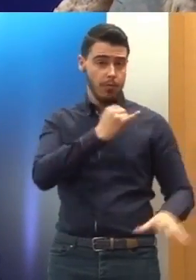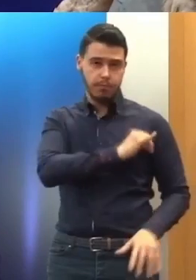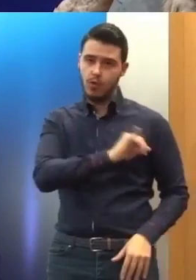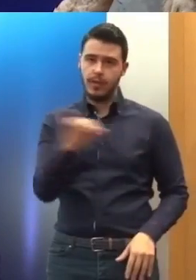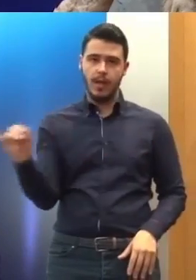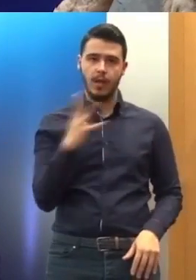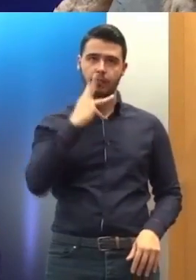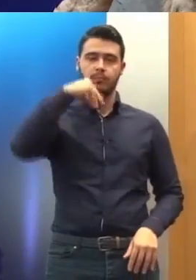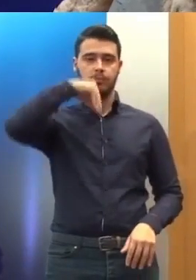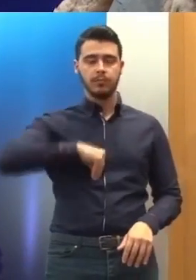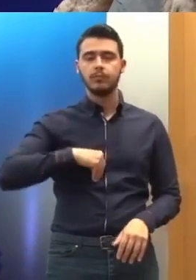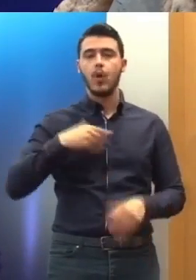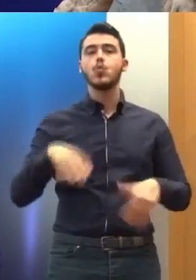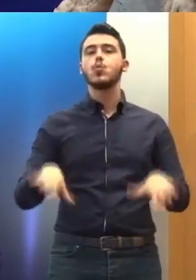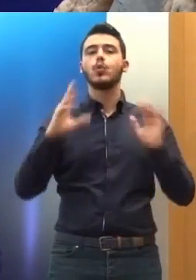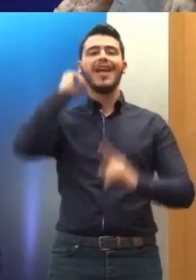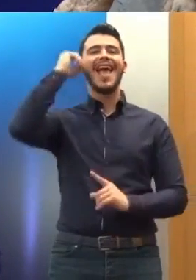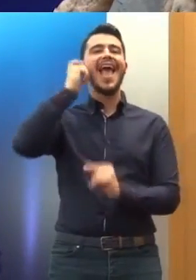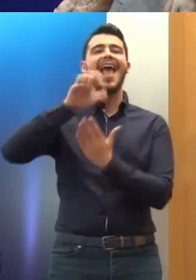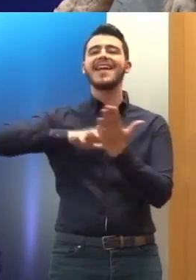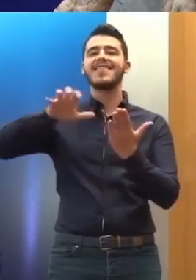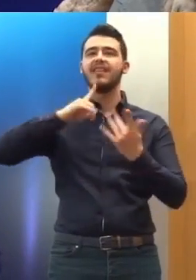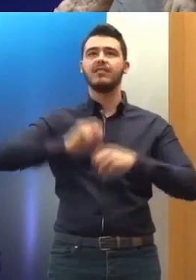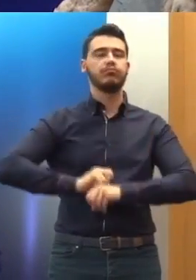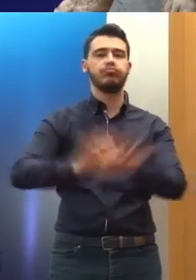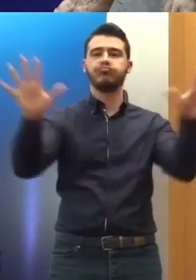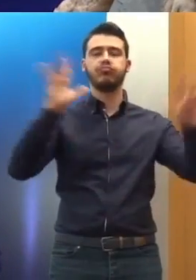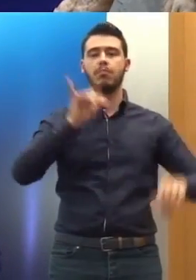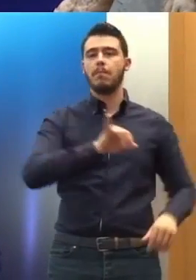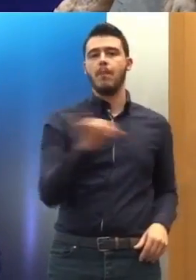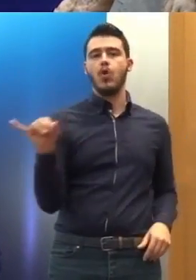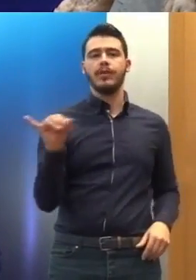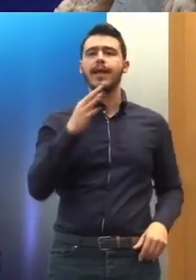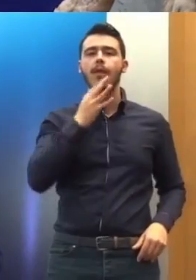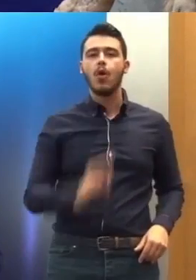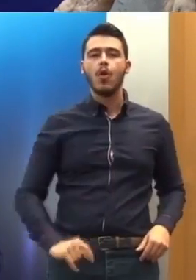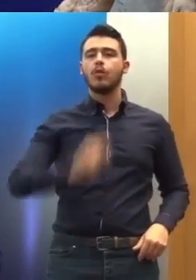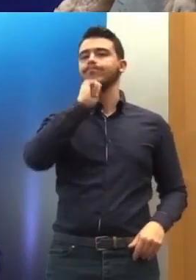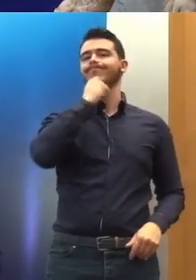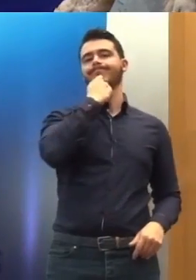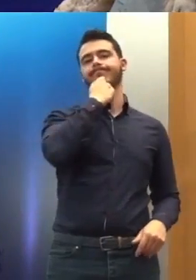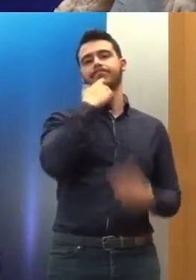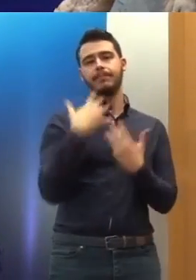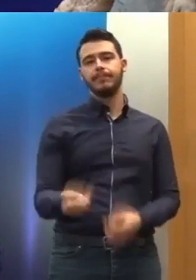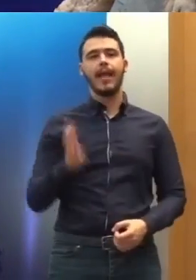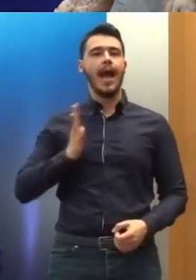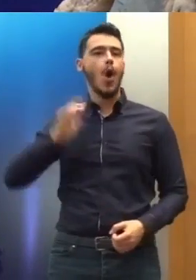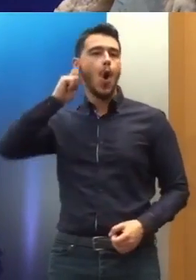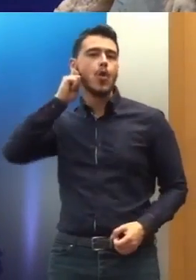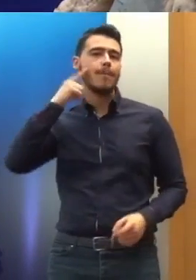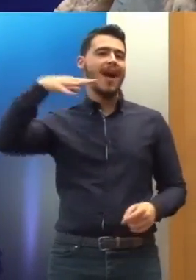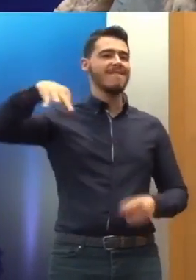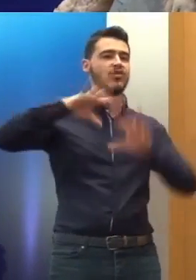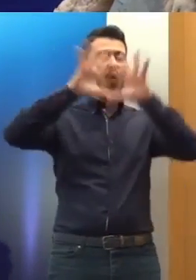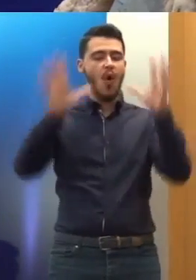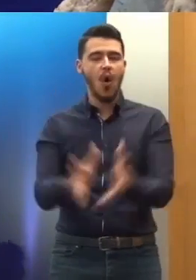και επομένως δεν δημοσιεύει τις εκθέσεις της παρά μόνον εφόσον συνενέσει το ενδιαφερόμενο κράτος. Στο κράτος δηλαδή στο